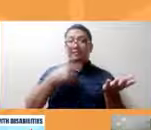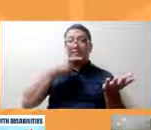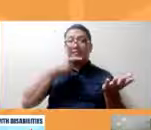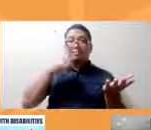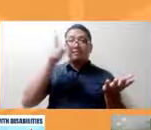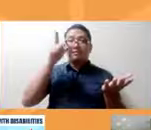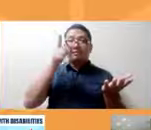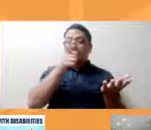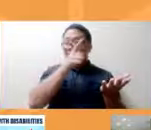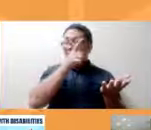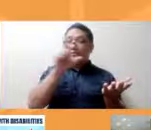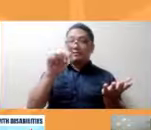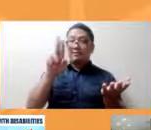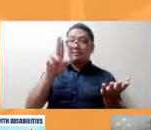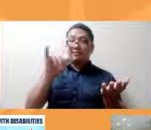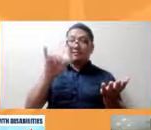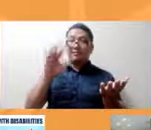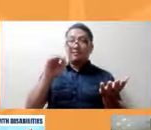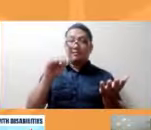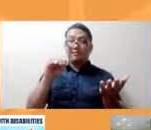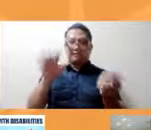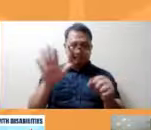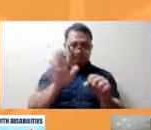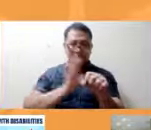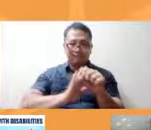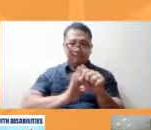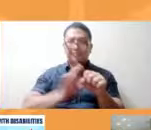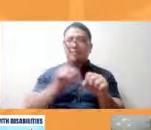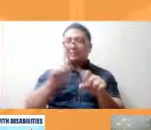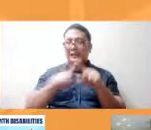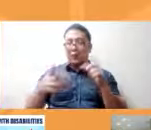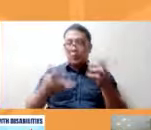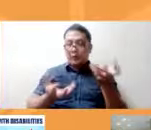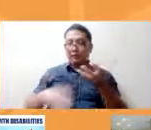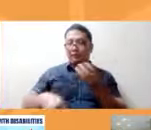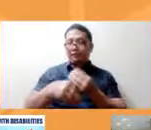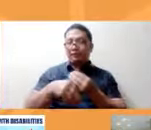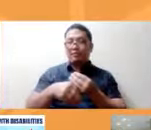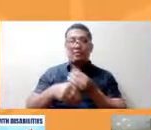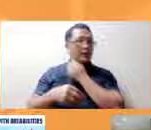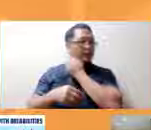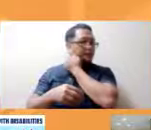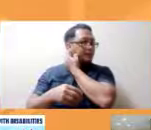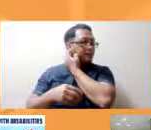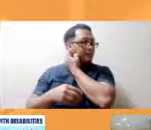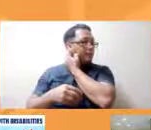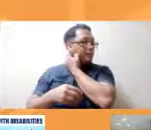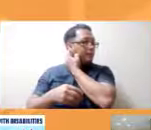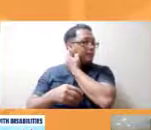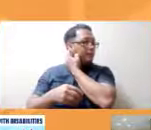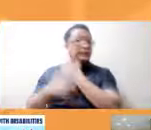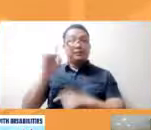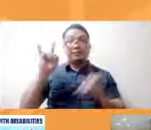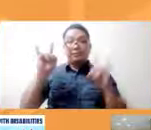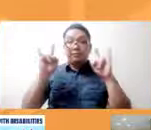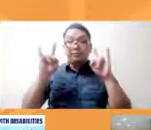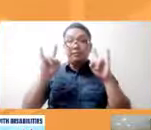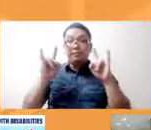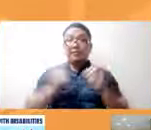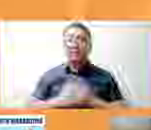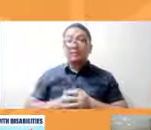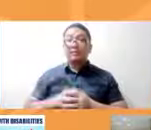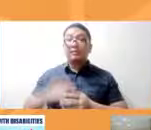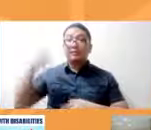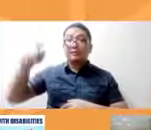Lauro, insightful na yun, but gusto ko nalang magdagdag na sa media, we need to